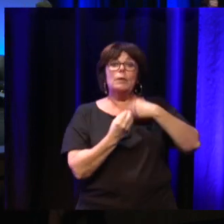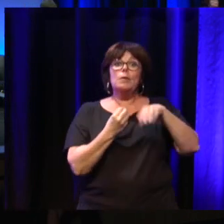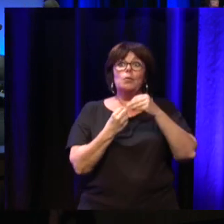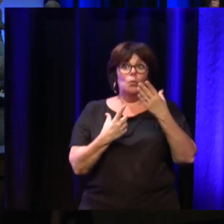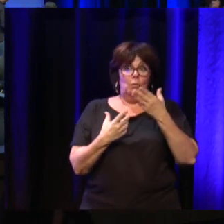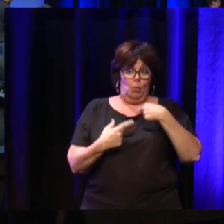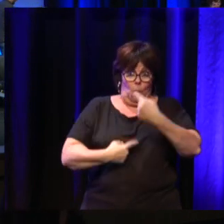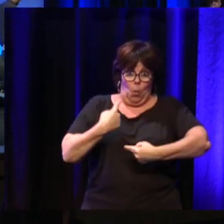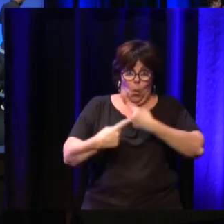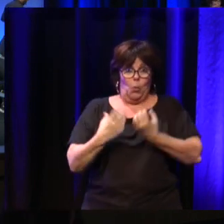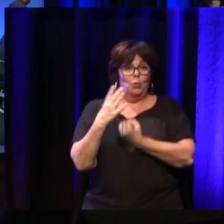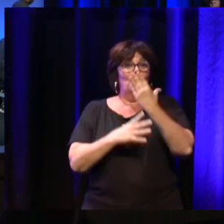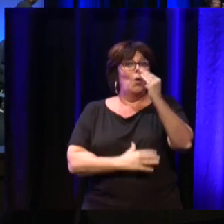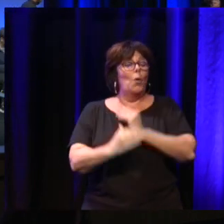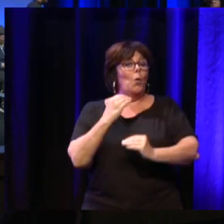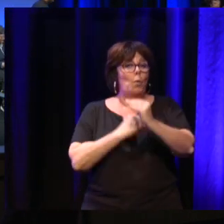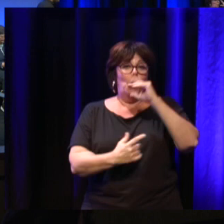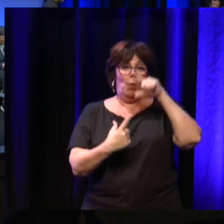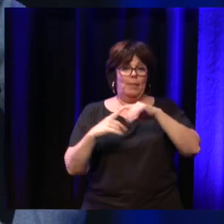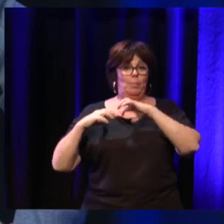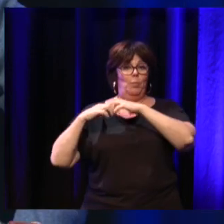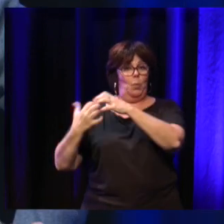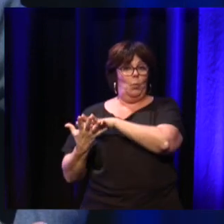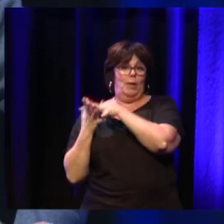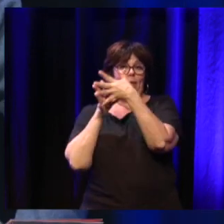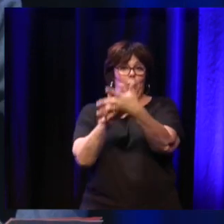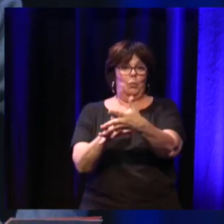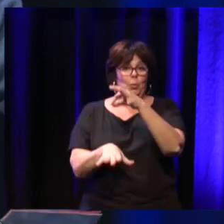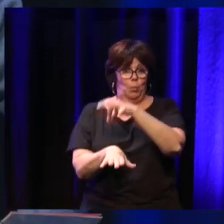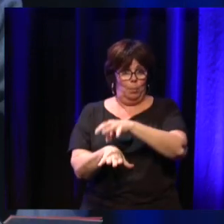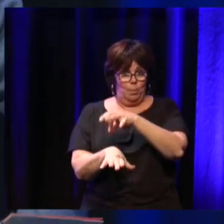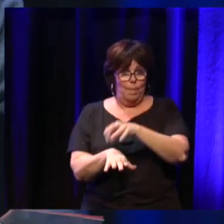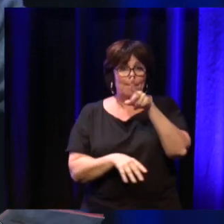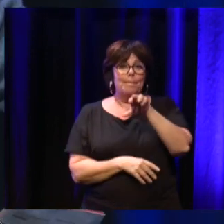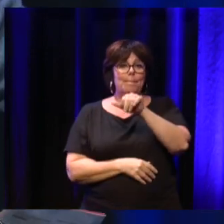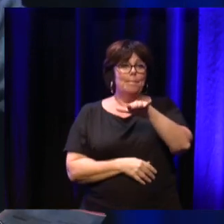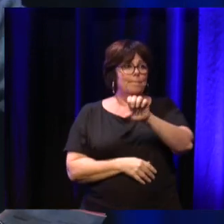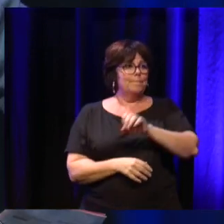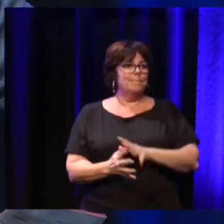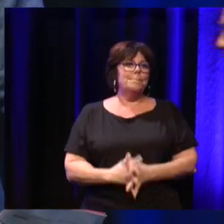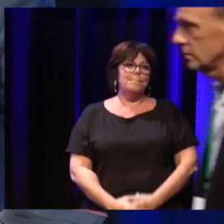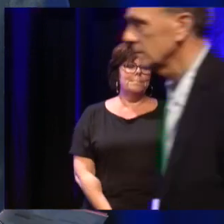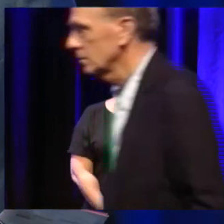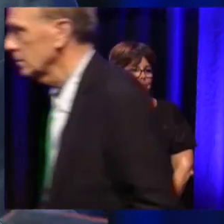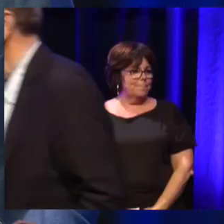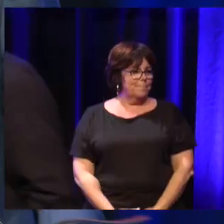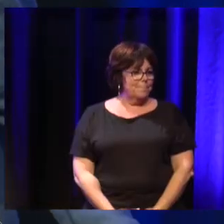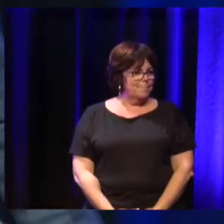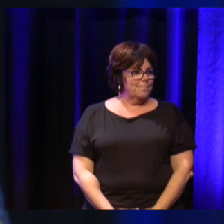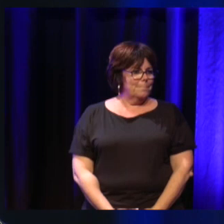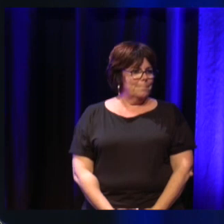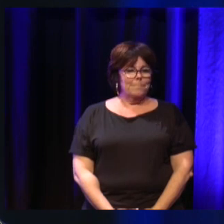concernant les maladies neurologiques évolutives. Périne Malzac, je vous laisse la main pour animer votre session plénière.